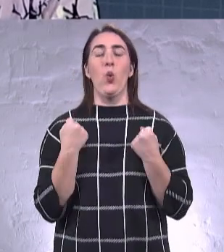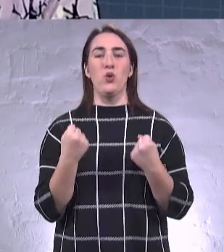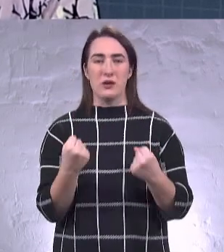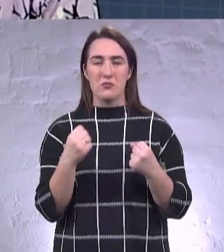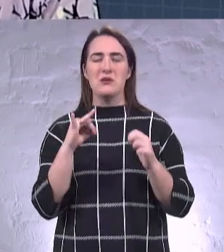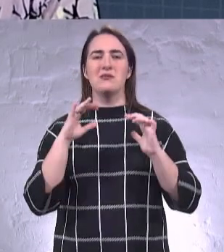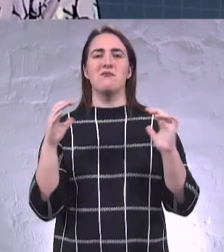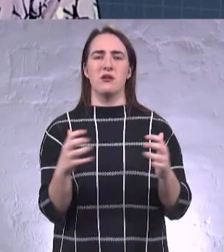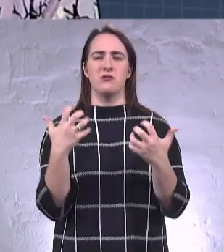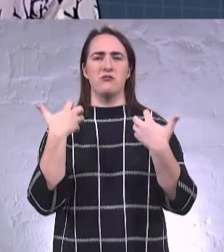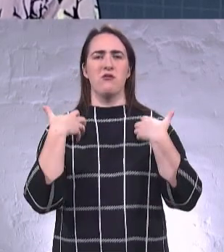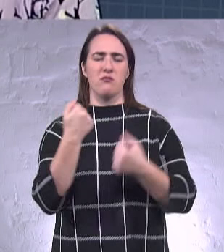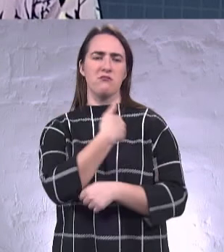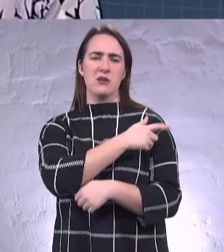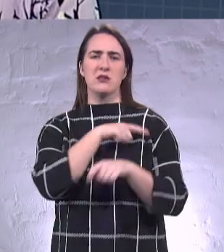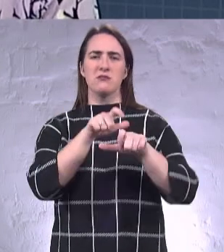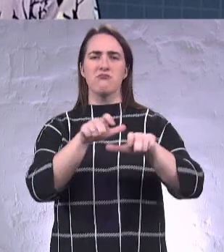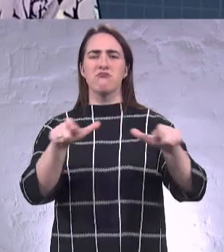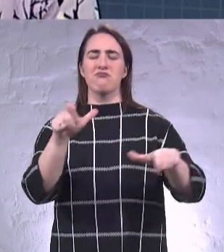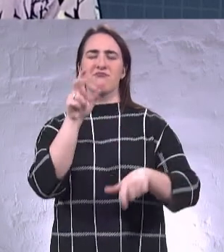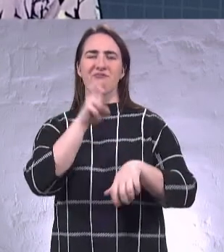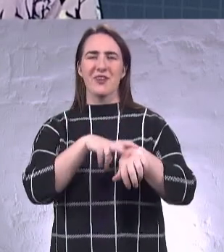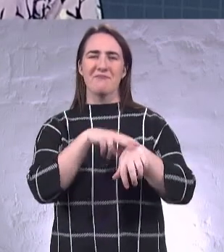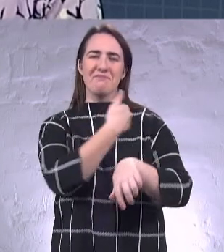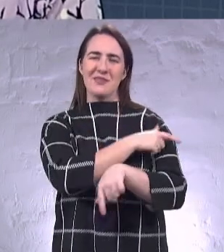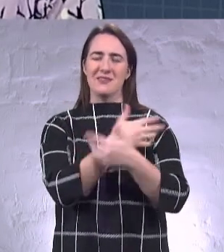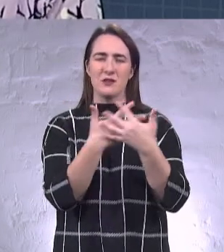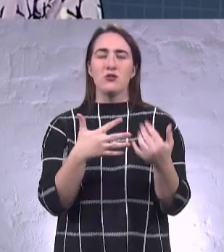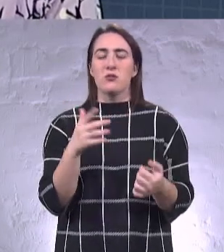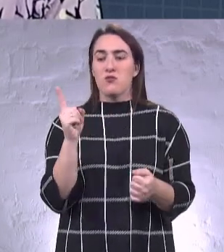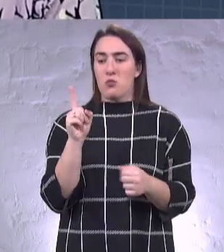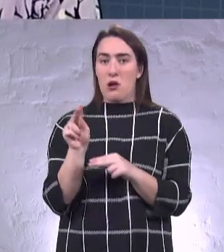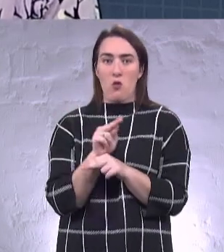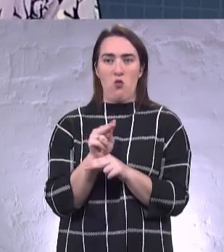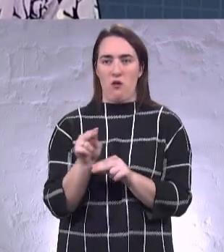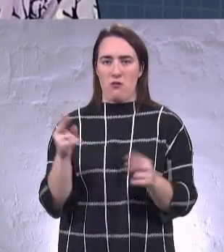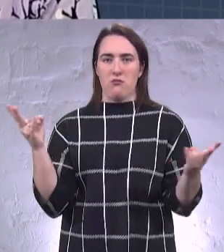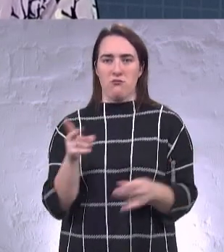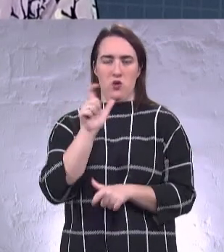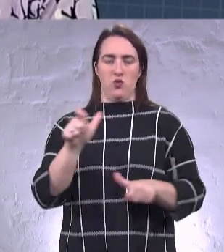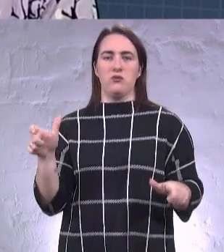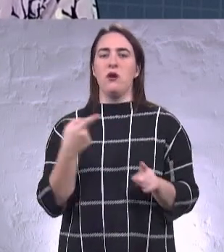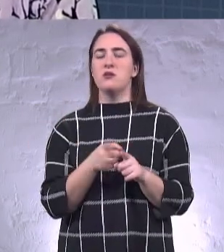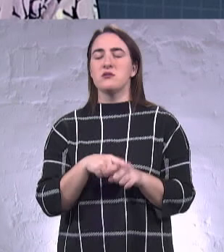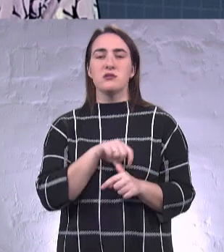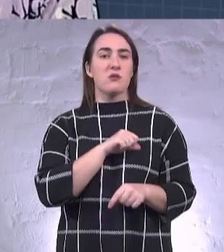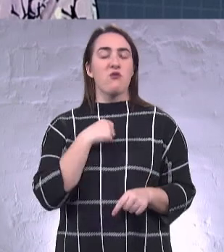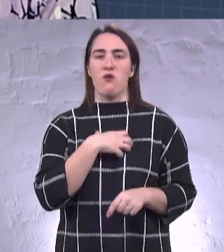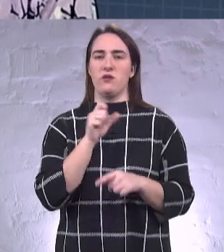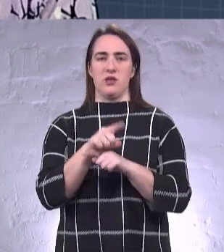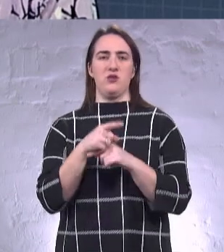зберегти здоров'я медицинського персоналу. Щоб було кому лікувати. Це головна задача на сьогоднішній день.